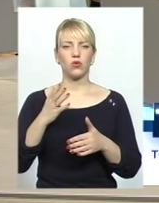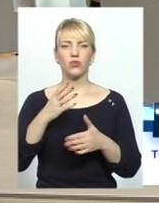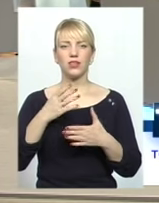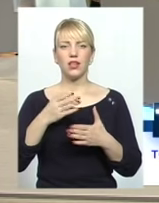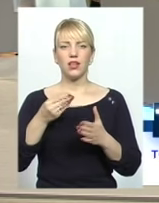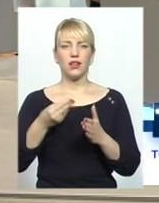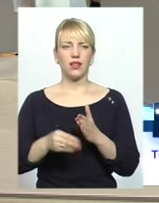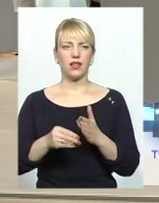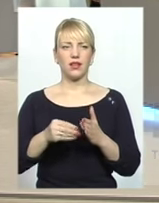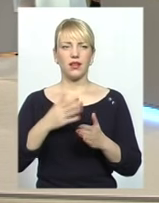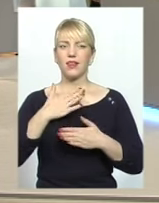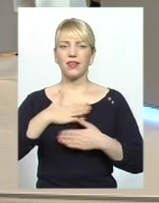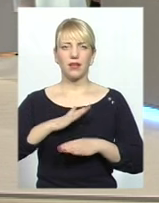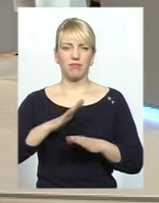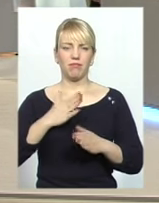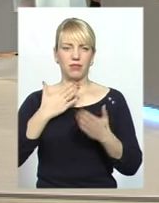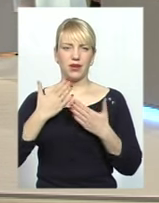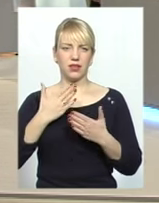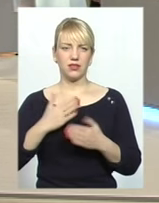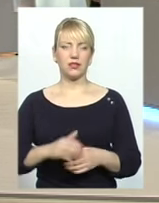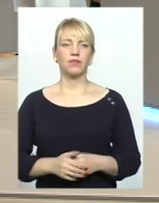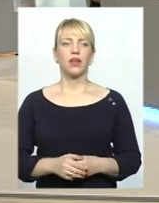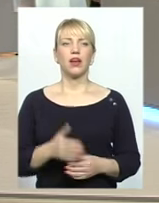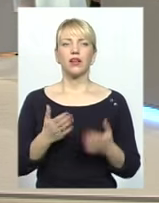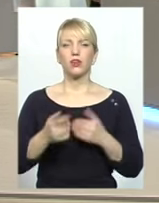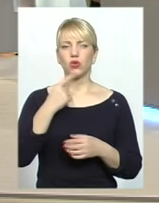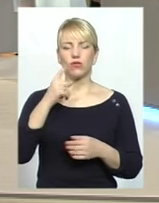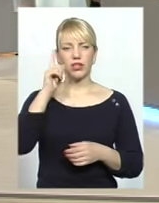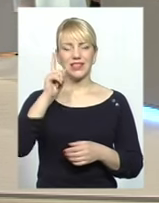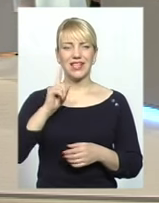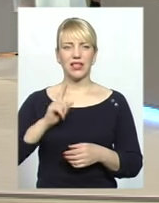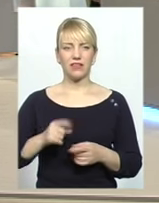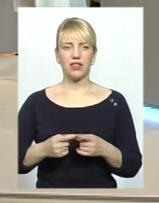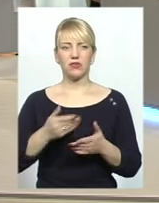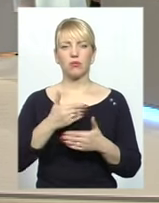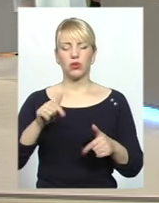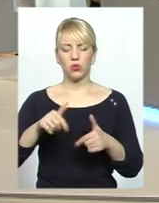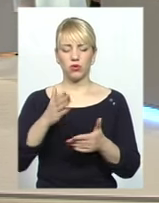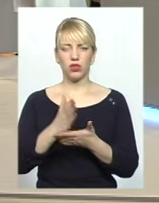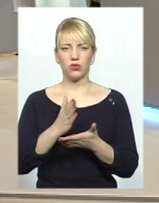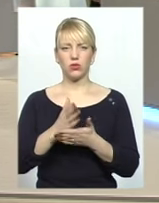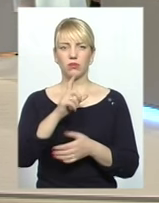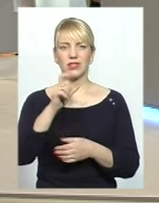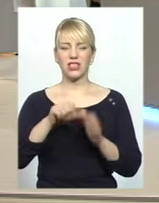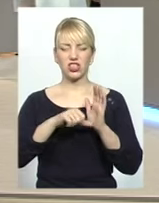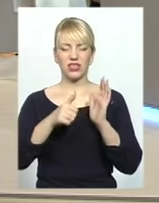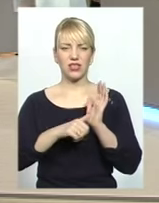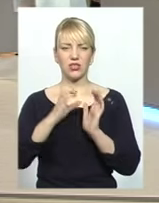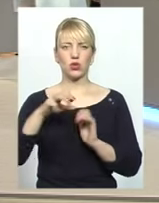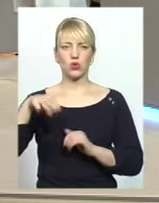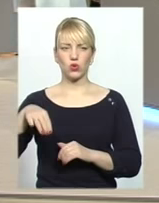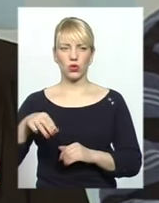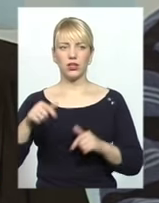себе відчувають? Ну, якщо говорити за єврейську громаду, то ми тут існуємо з 16 століття, тому ми не бачимо,